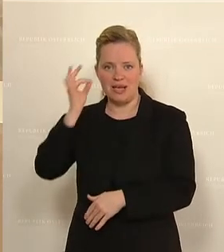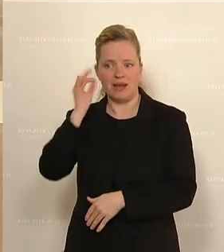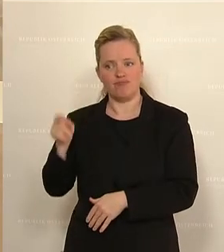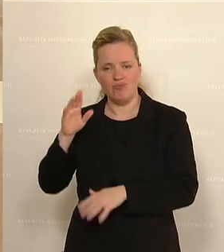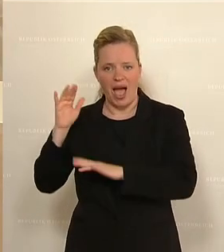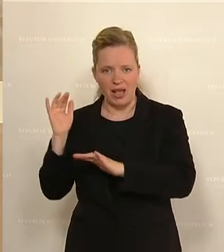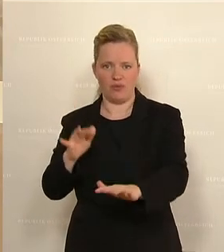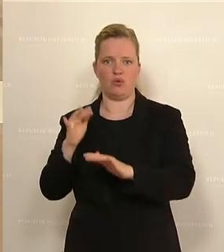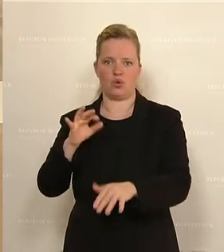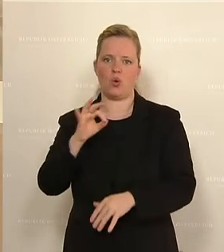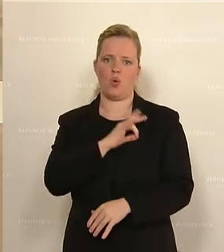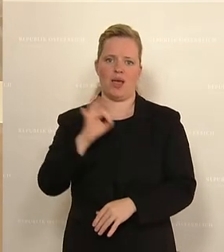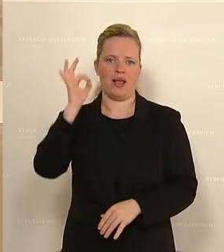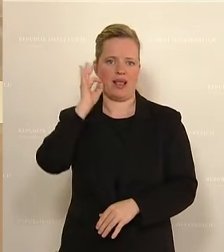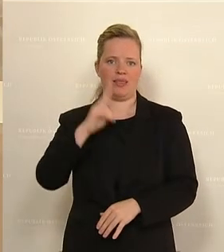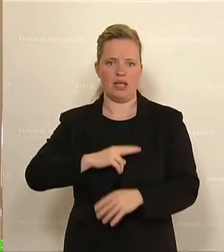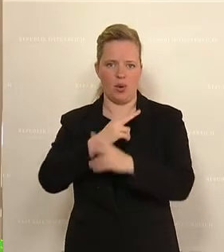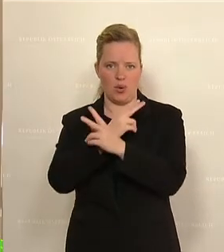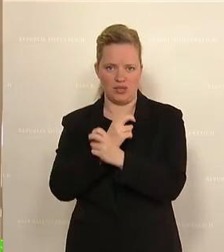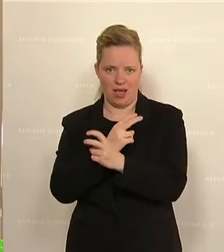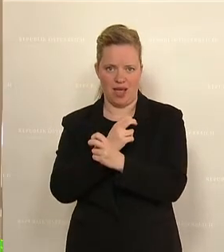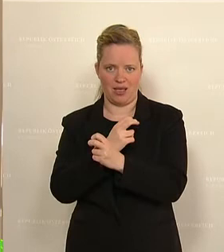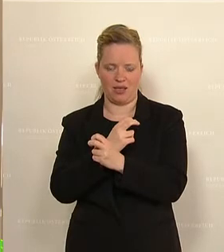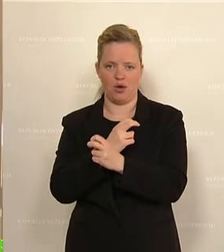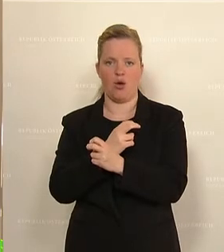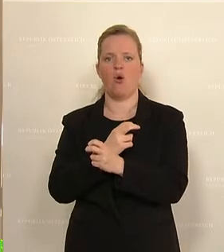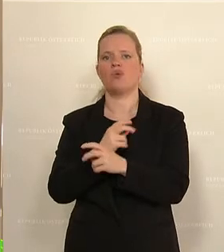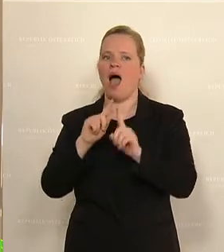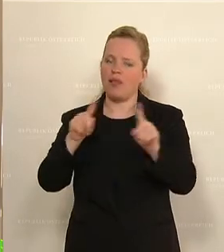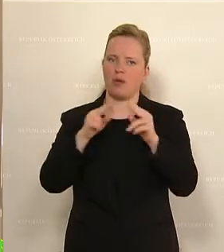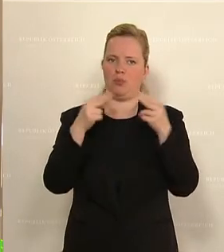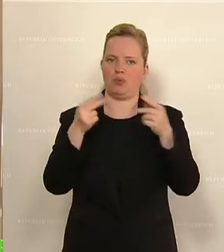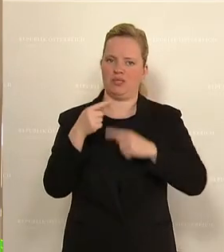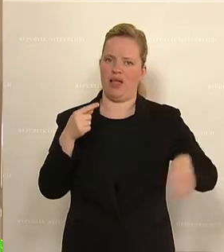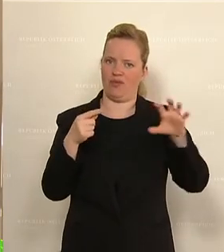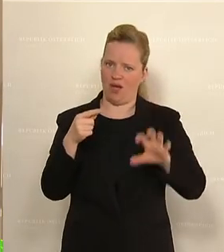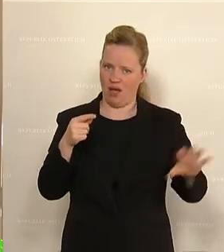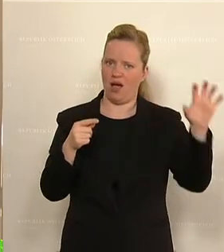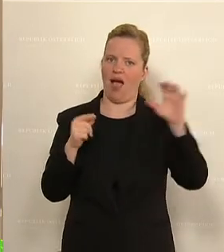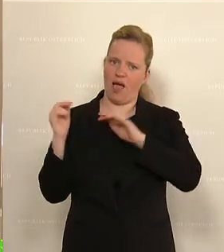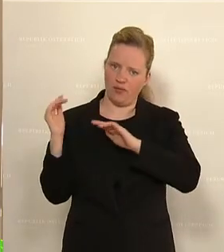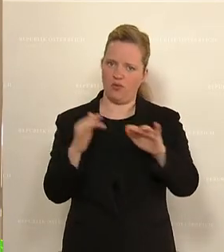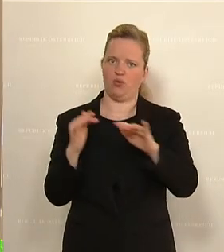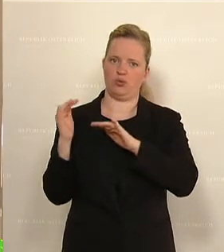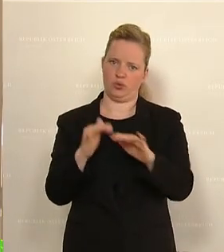auf Ihre Kolleginnen und Kollegen in Niederösterreich und darüber hinaus. Beenden Sie die